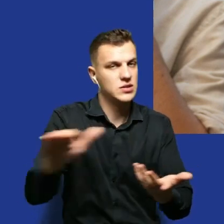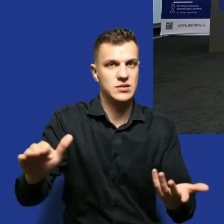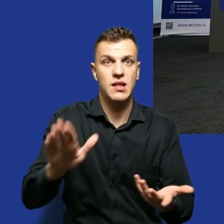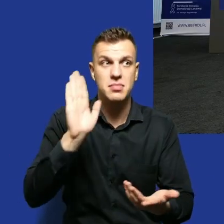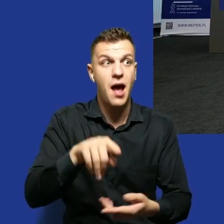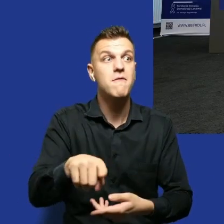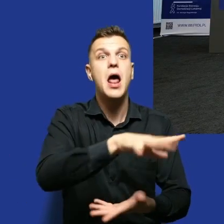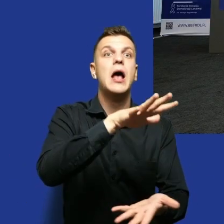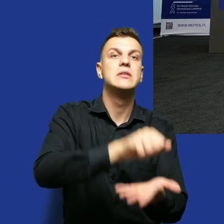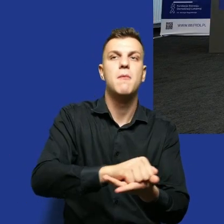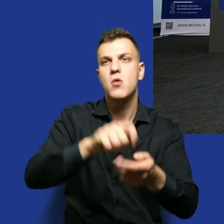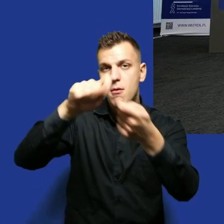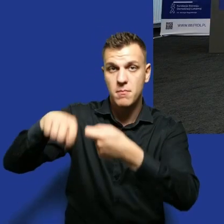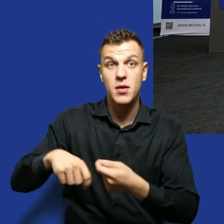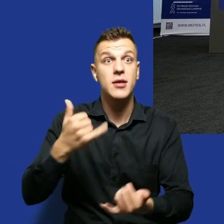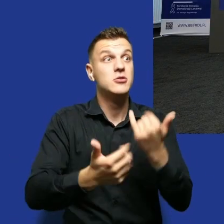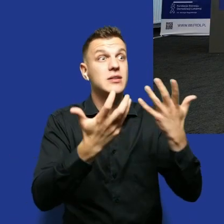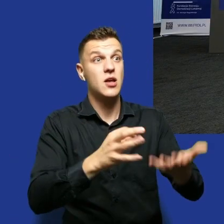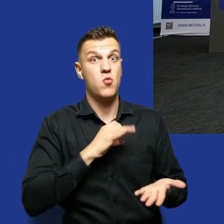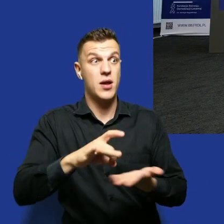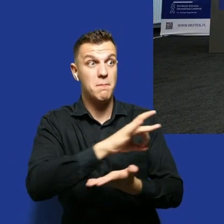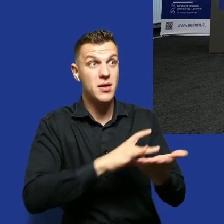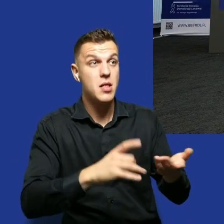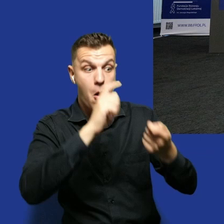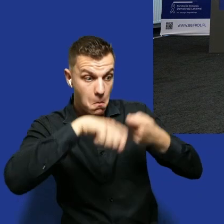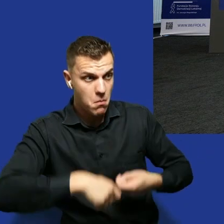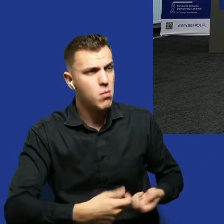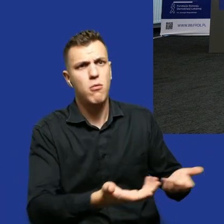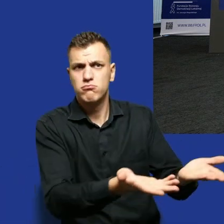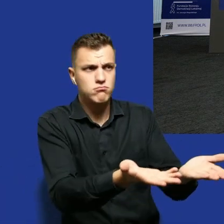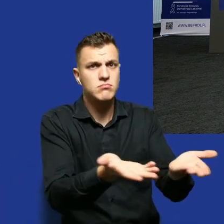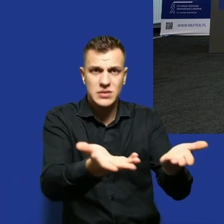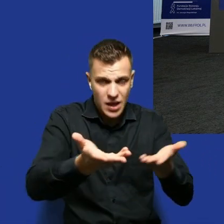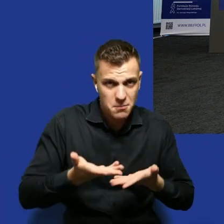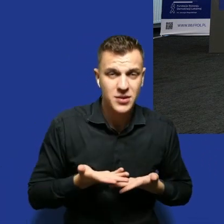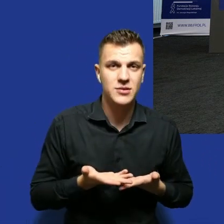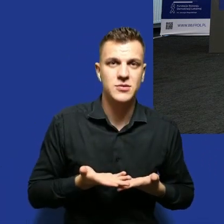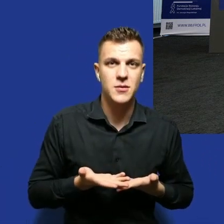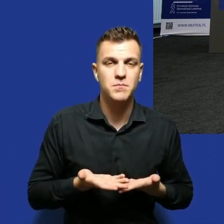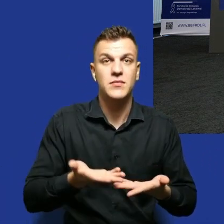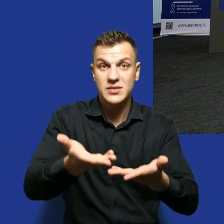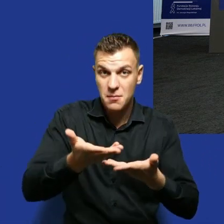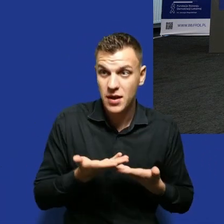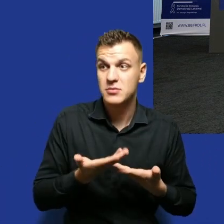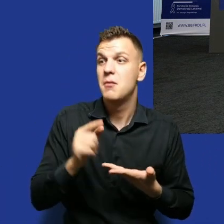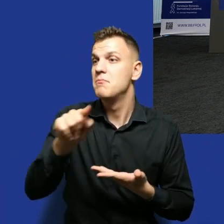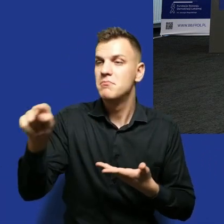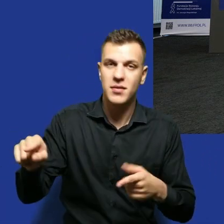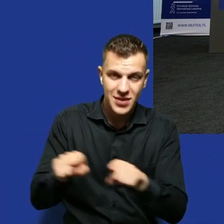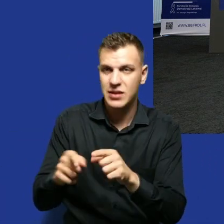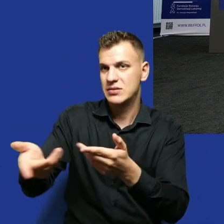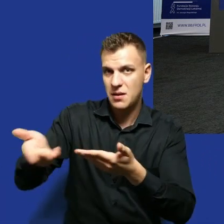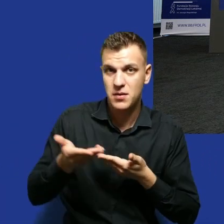ktoś chce, że tak powiem, zwatchdogować moją gminę, naprawdę z przyjemnością zapraszam pana też. Bardzo chętnie